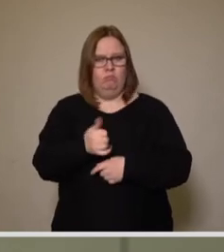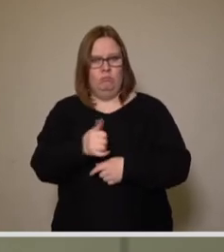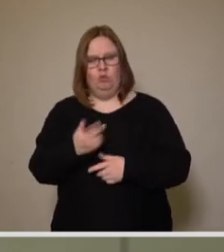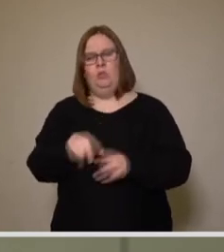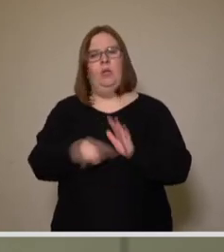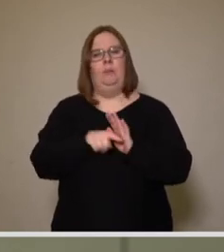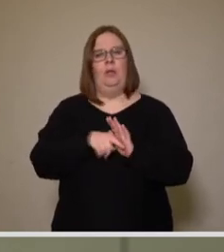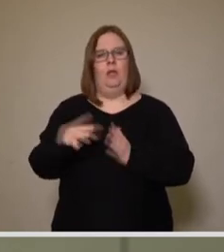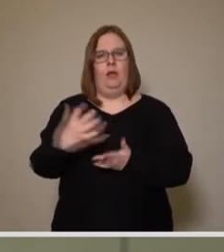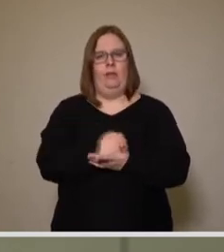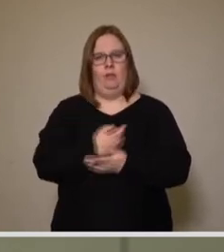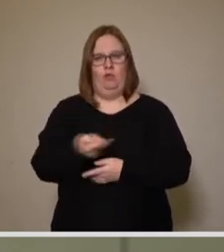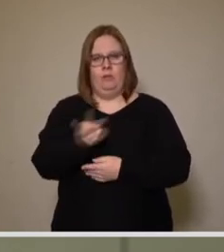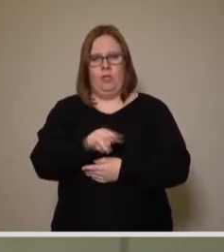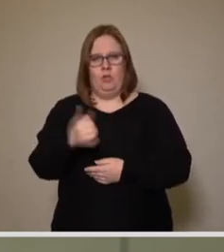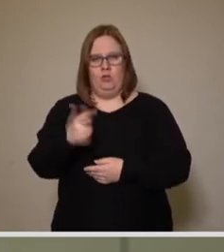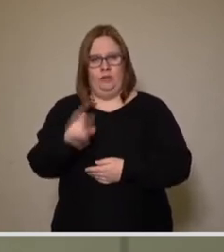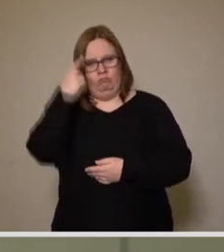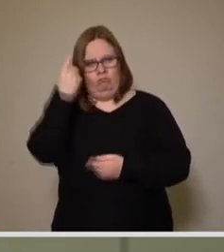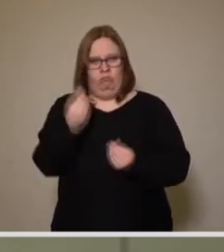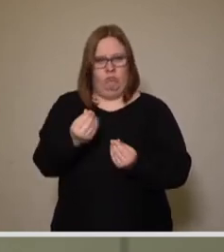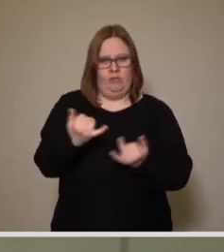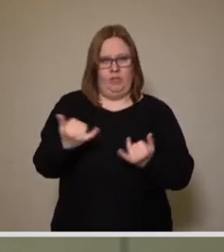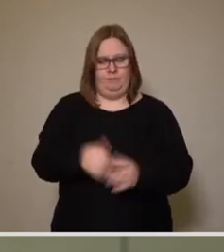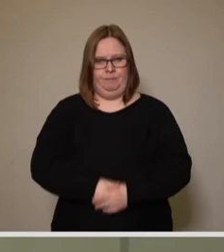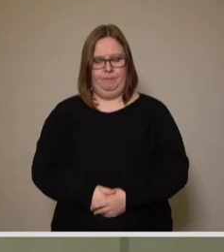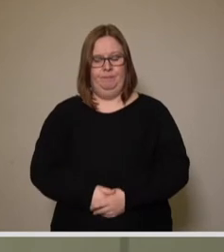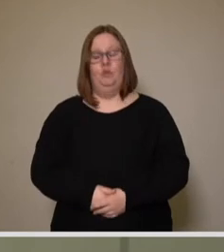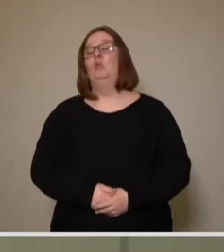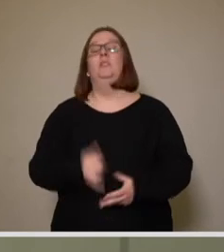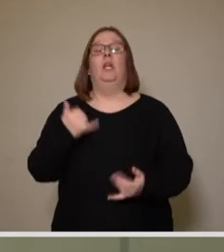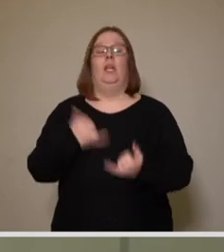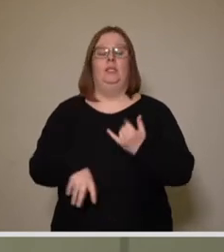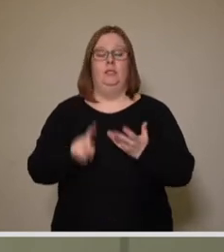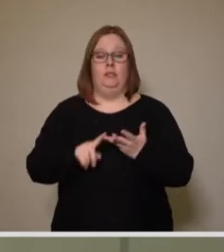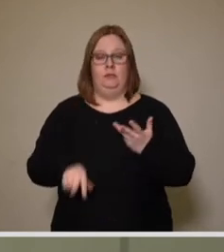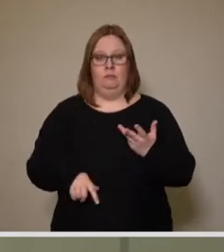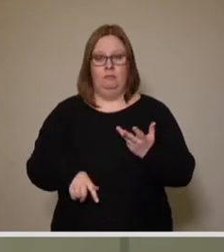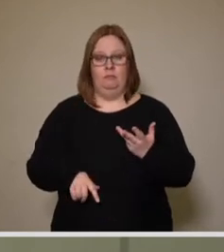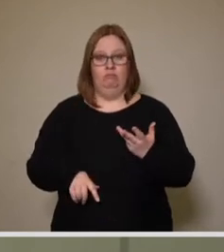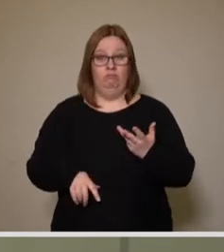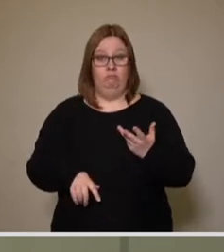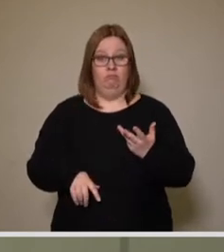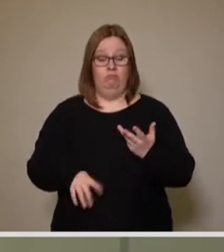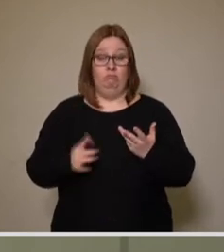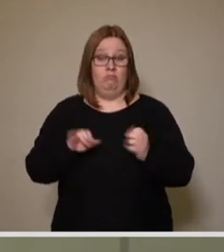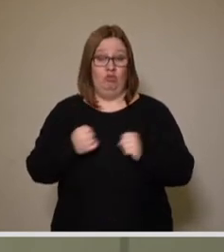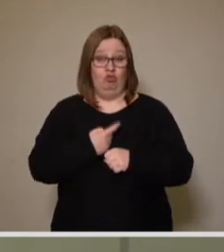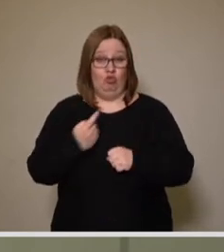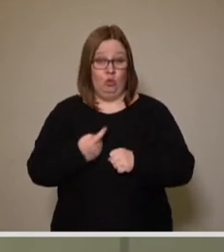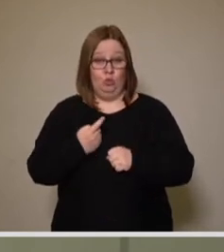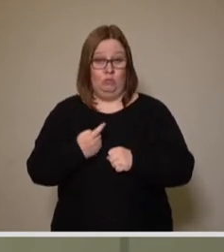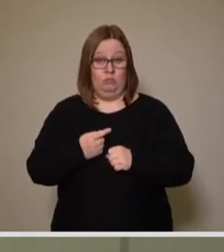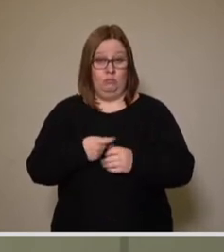wird für 2021 gerechnet? Und schließlich, letztens, gibt es Stundungen oder Erlasse der